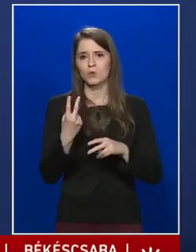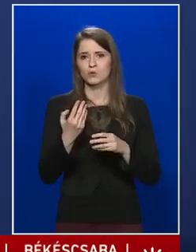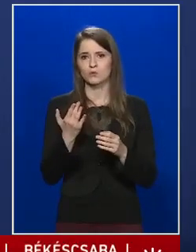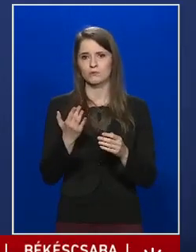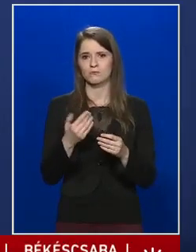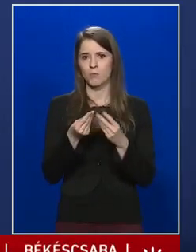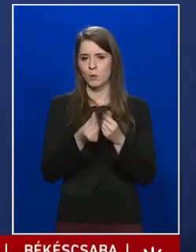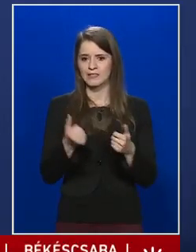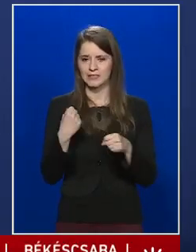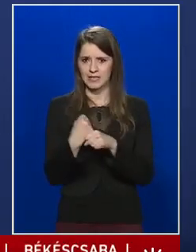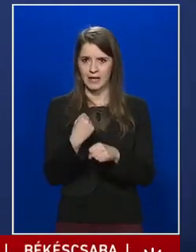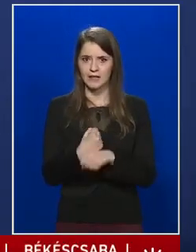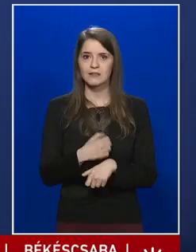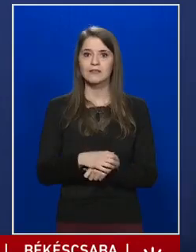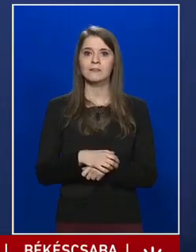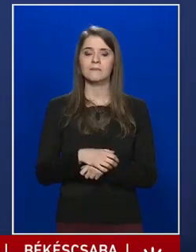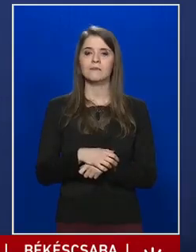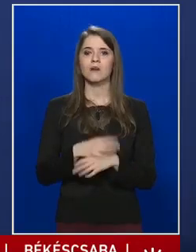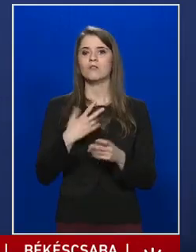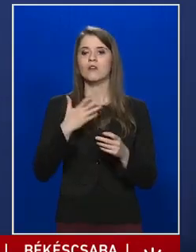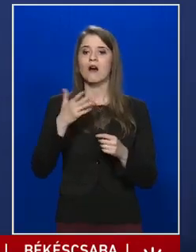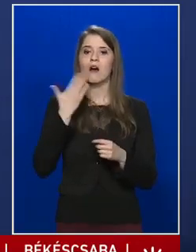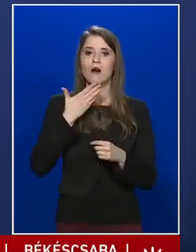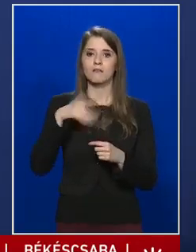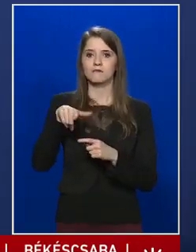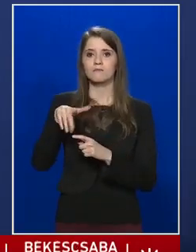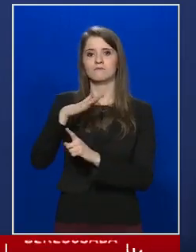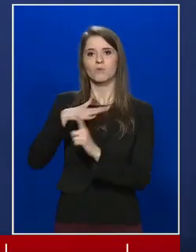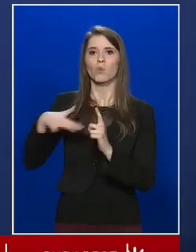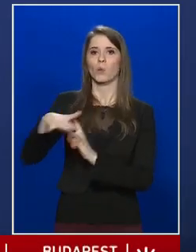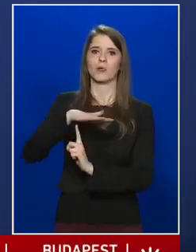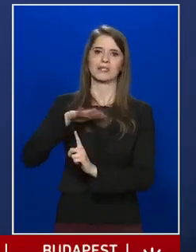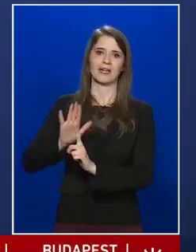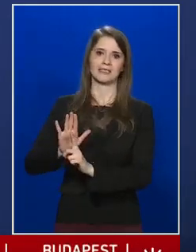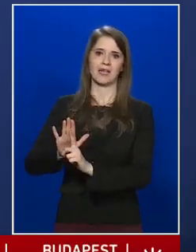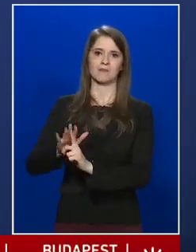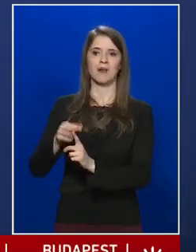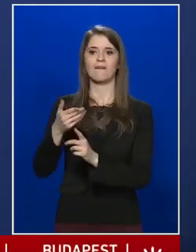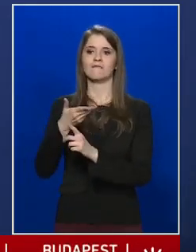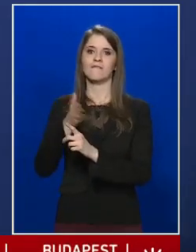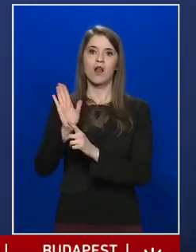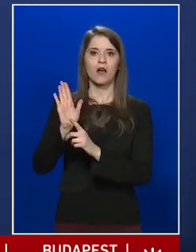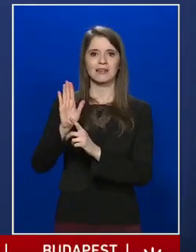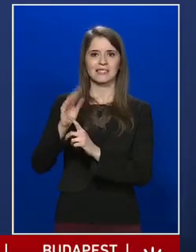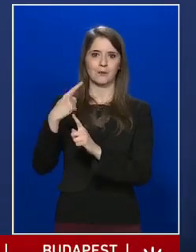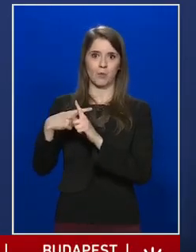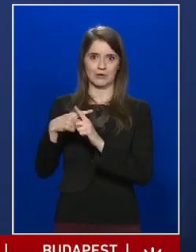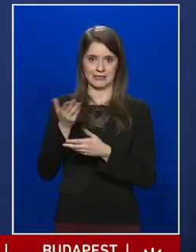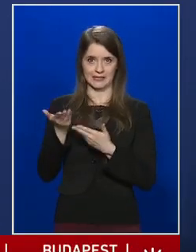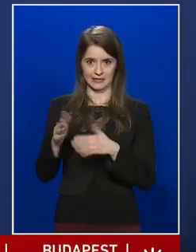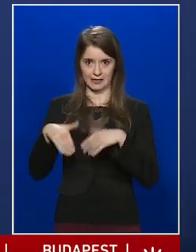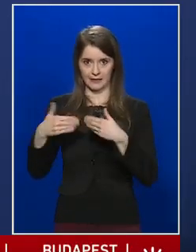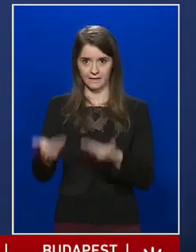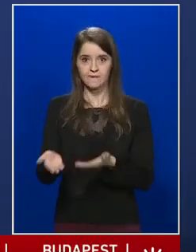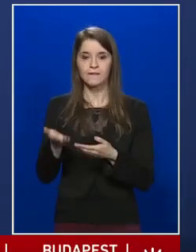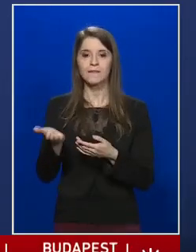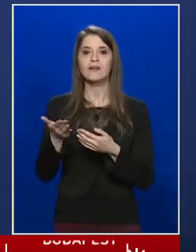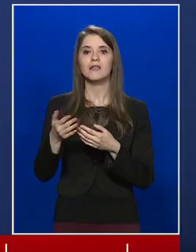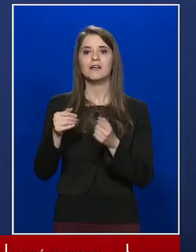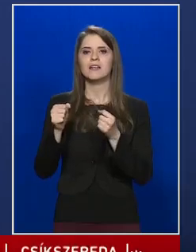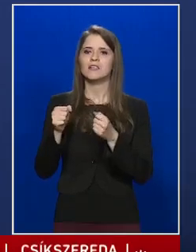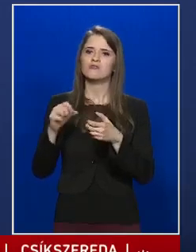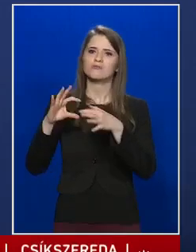módszert, hogyha a környezetében valaki pozitívvá válik, és szoros